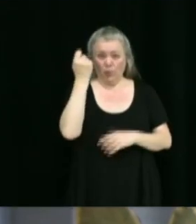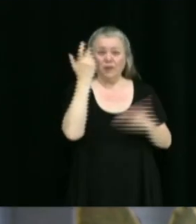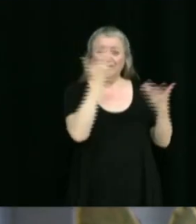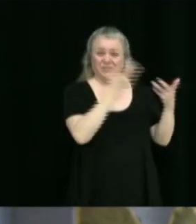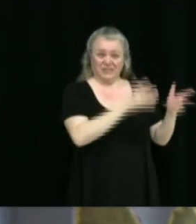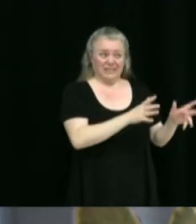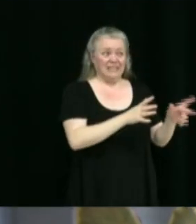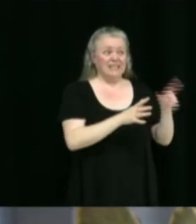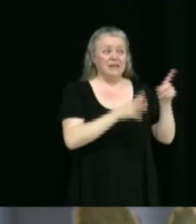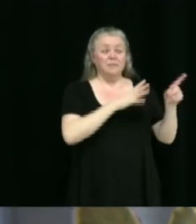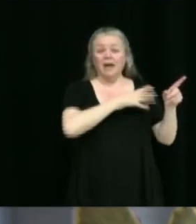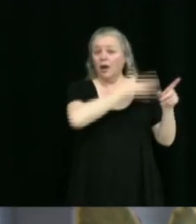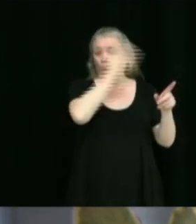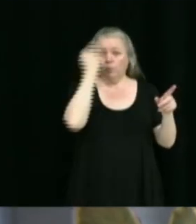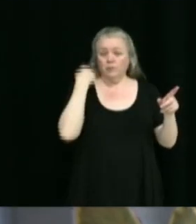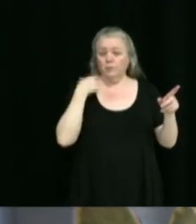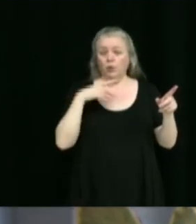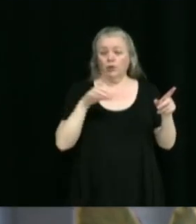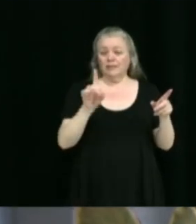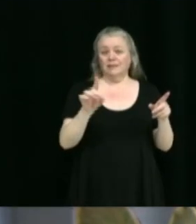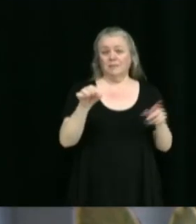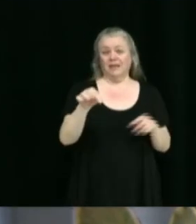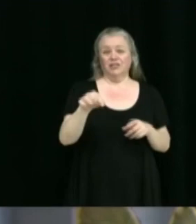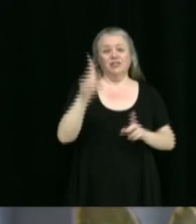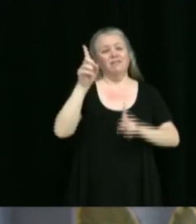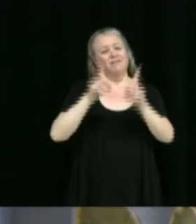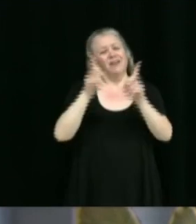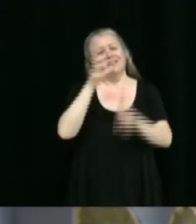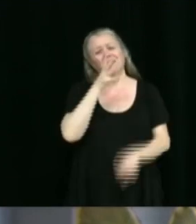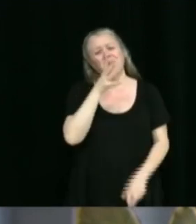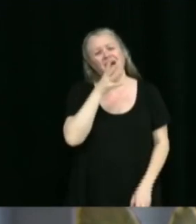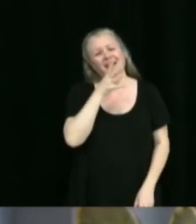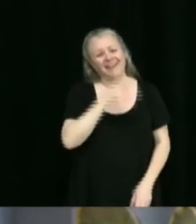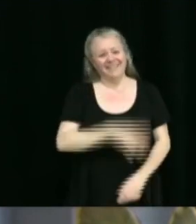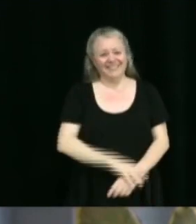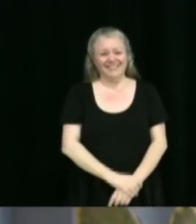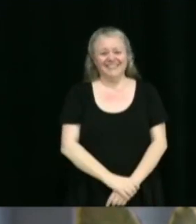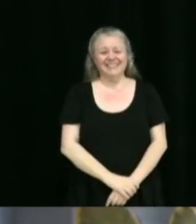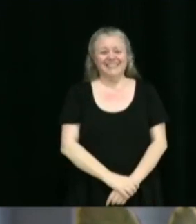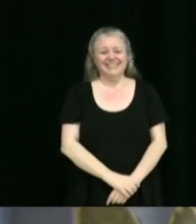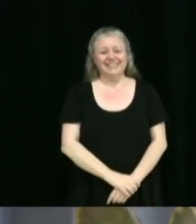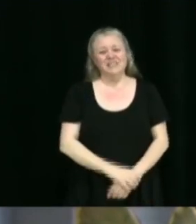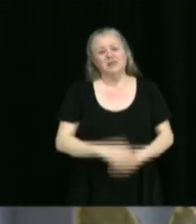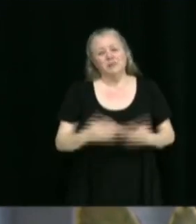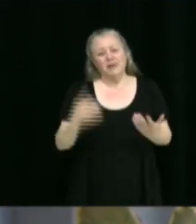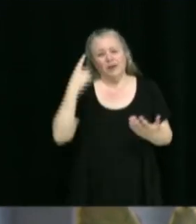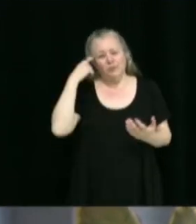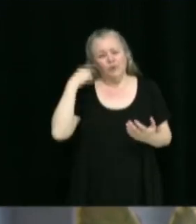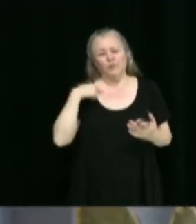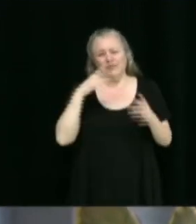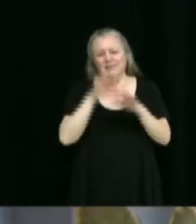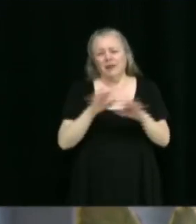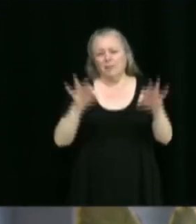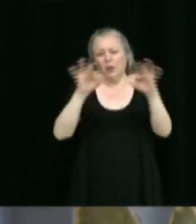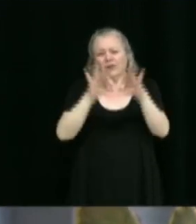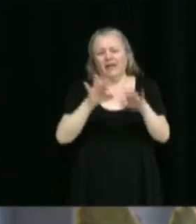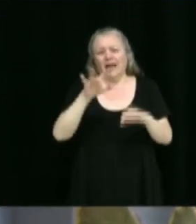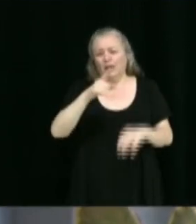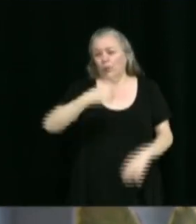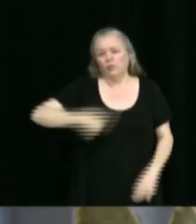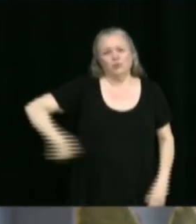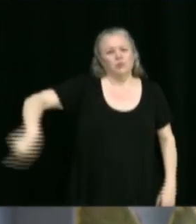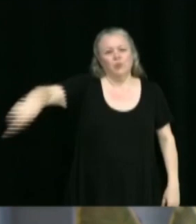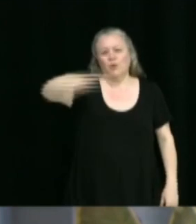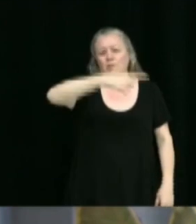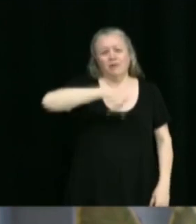'on se rappelle que dimanche qui s'en vient, c'est la fête des maires. Ah, bien oui. Oui, puis je trouve important parce que chacun d'entre nous ici